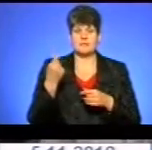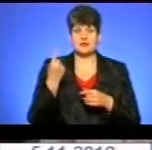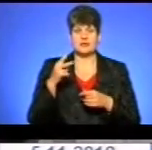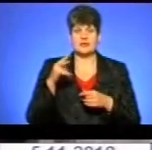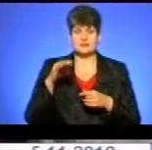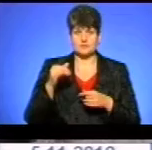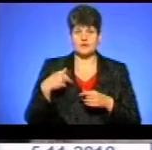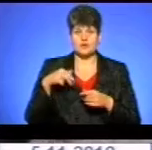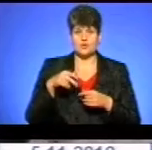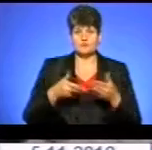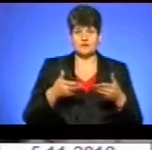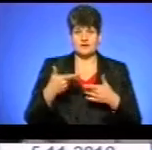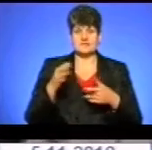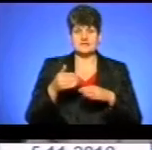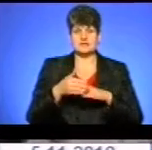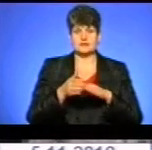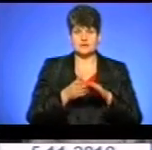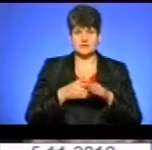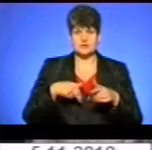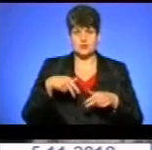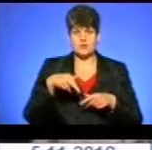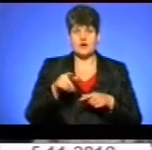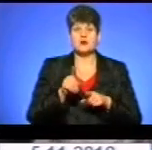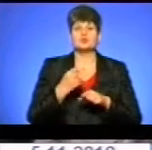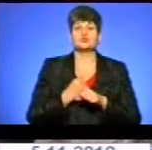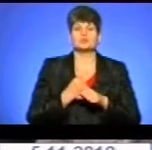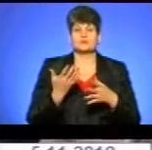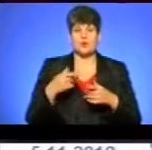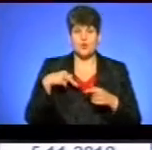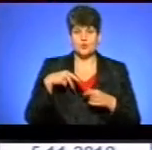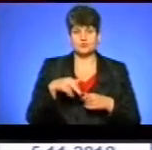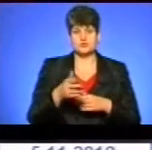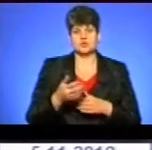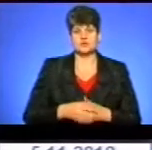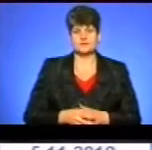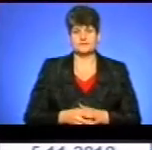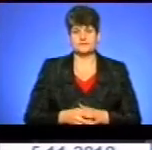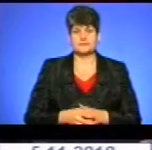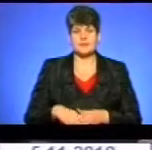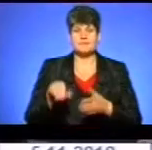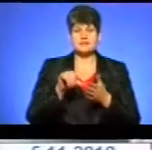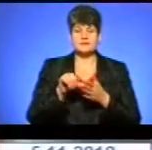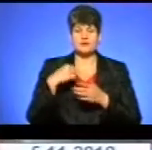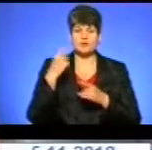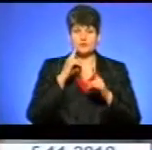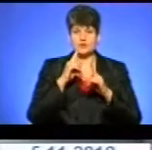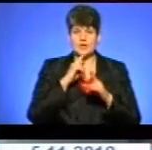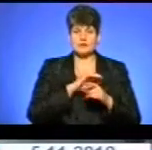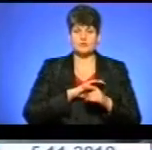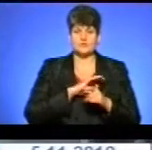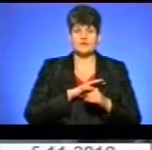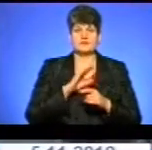хожу пішки. Я вже свої мешти всі майже стоптала, але що зробиш? Хожу пішки. Представник обласної ради профспілок